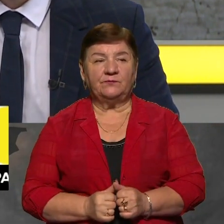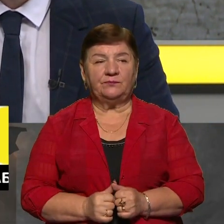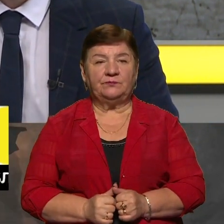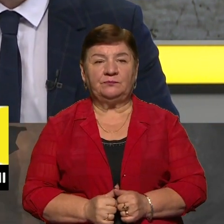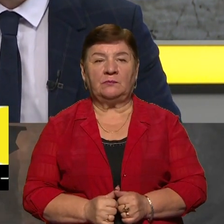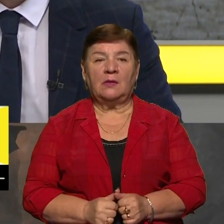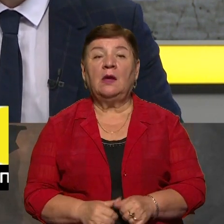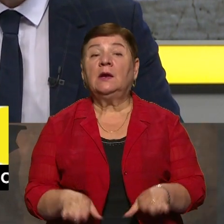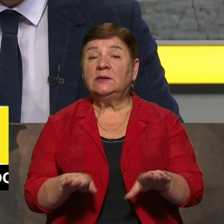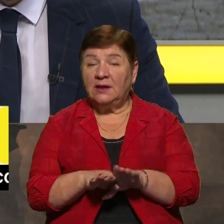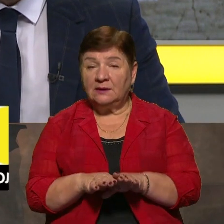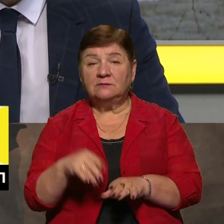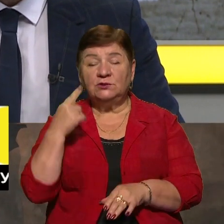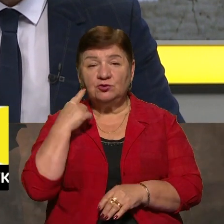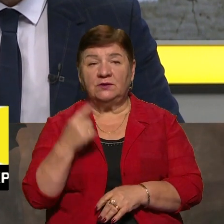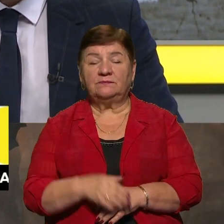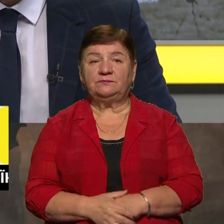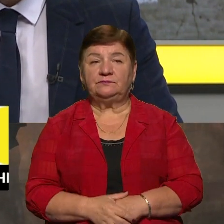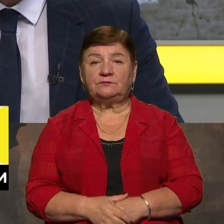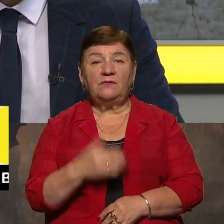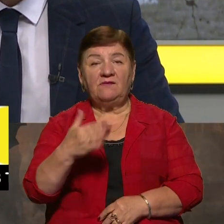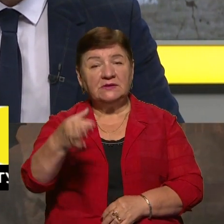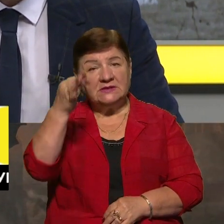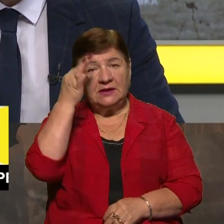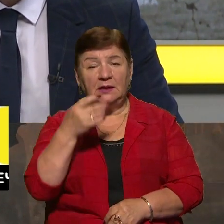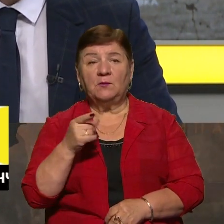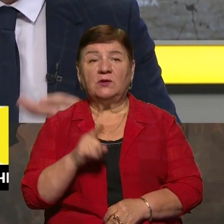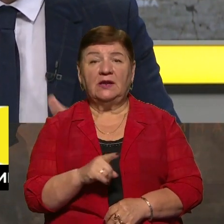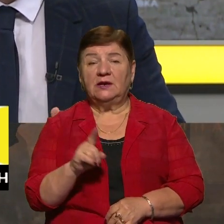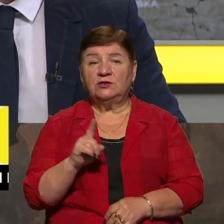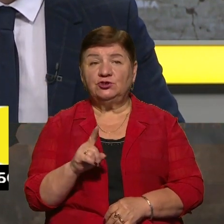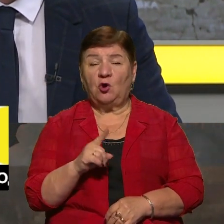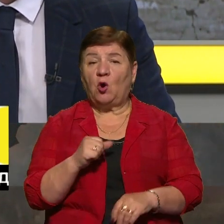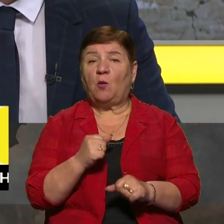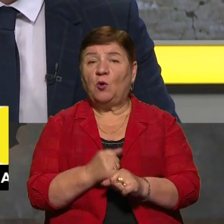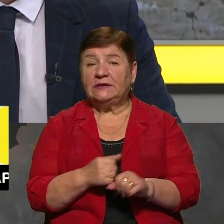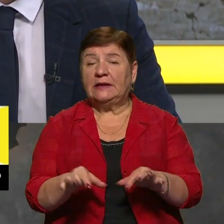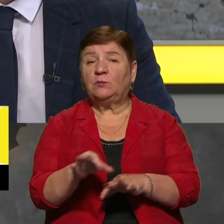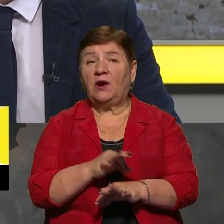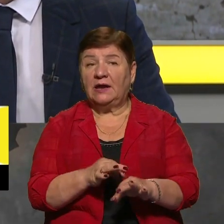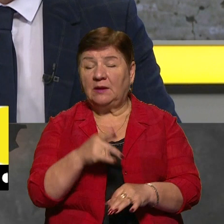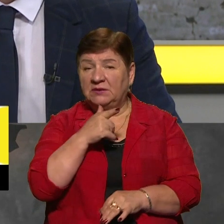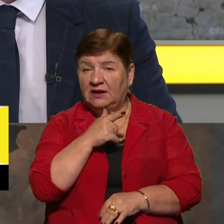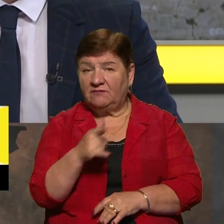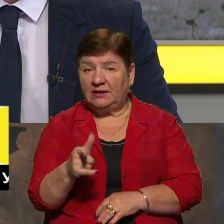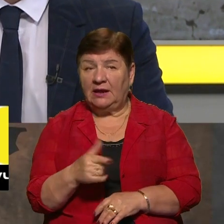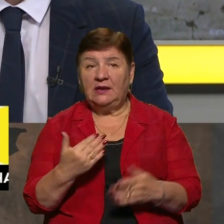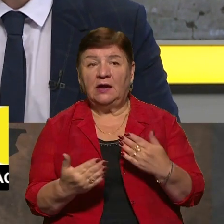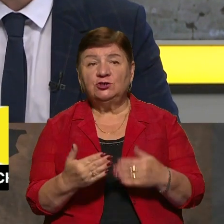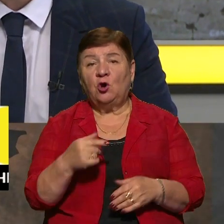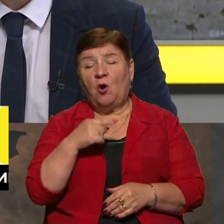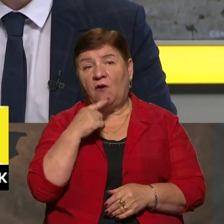Так, чути вас добре. Ви згадали якраз про те, що робота над проєктом, власне, триває. Якщо